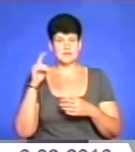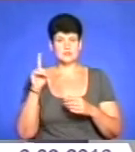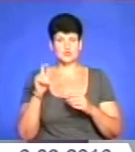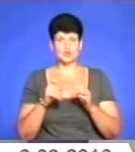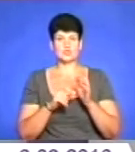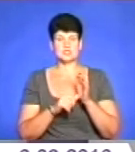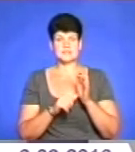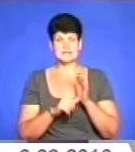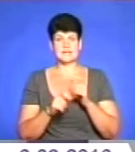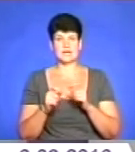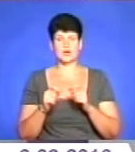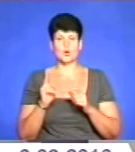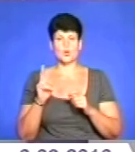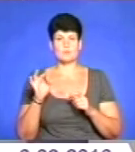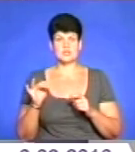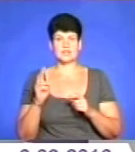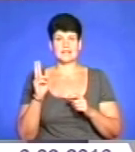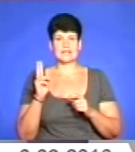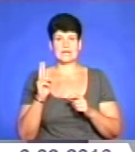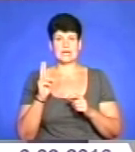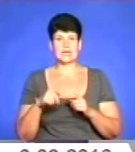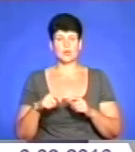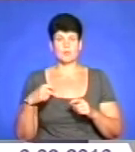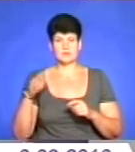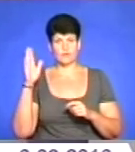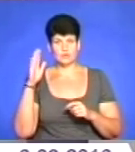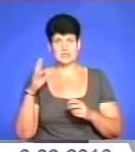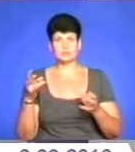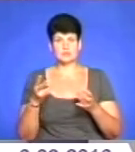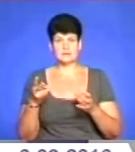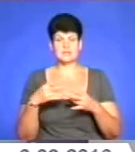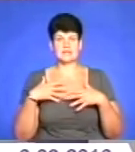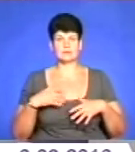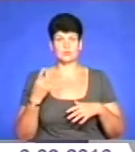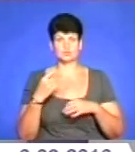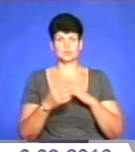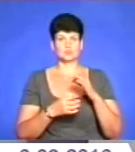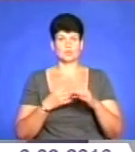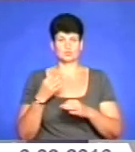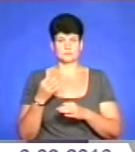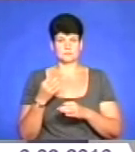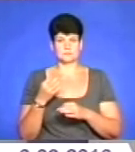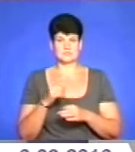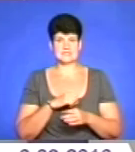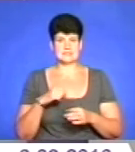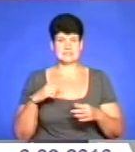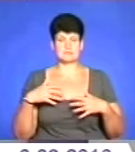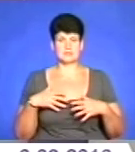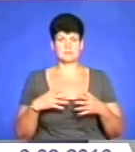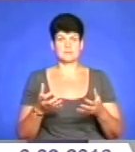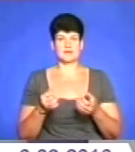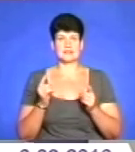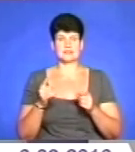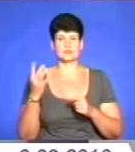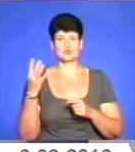кубічних кілометрів води, який потрібний Криму на добу, сам Крим видобуває тільки